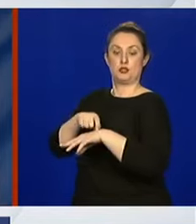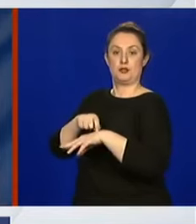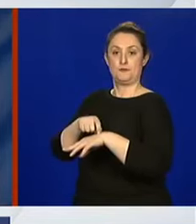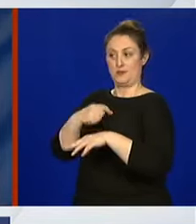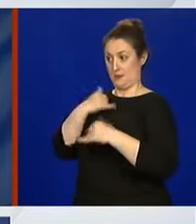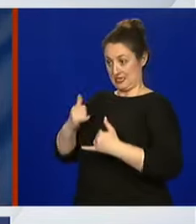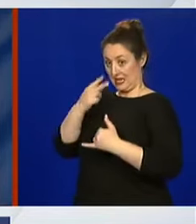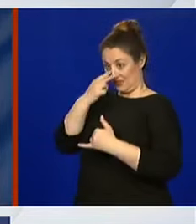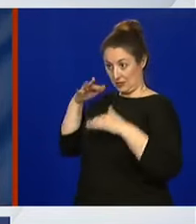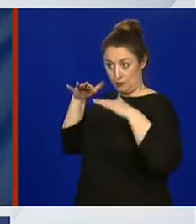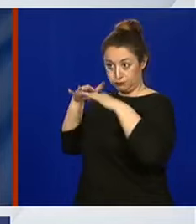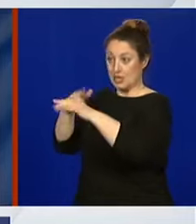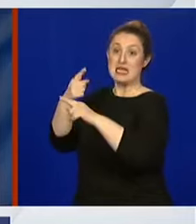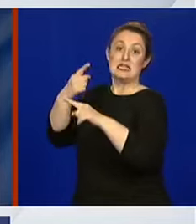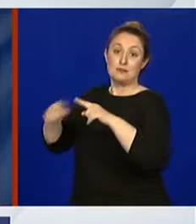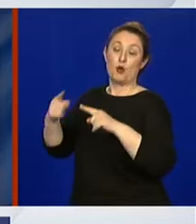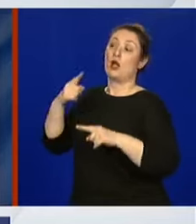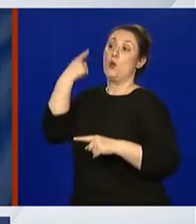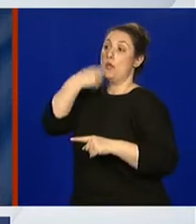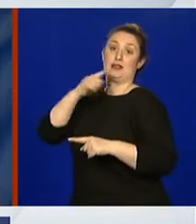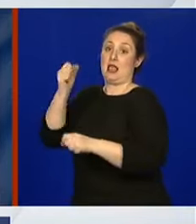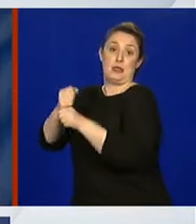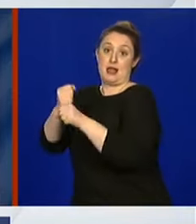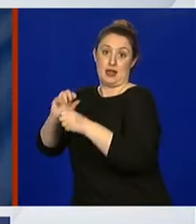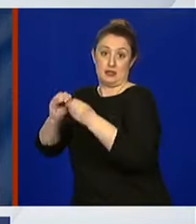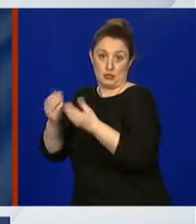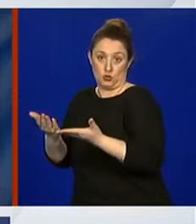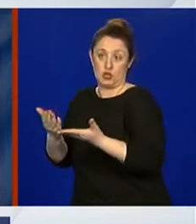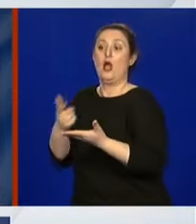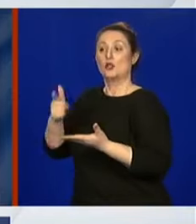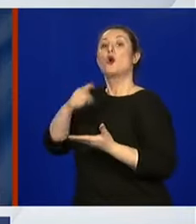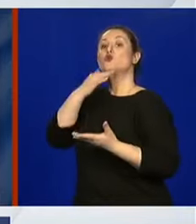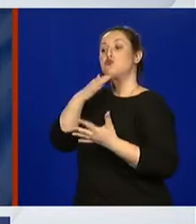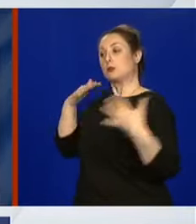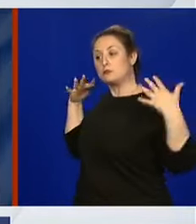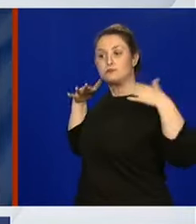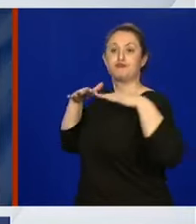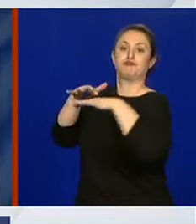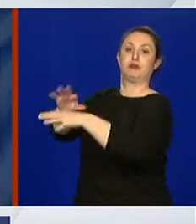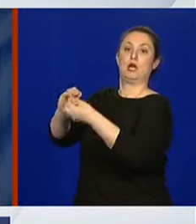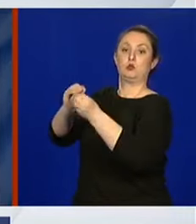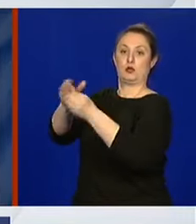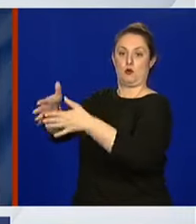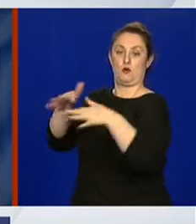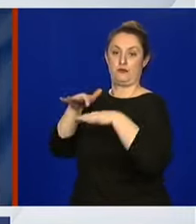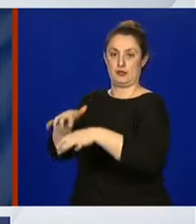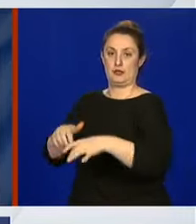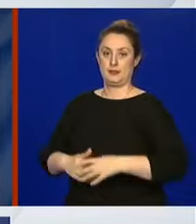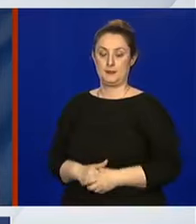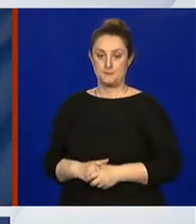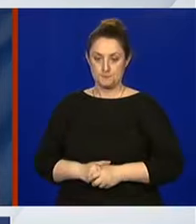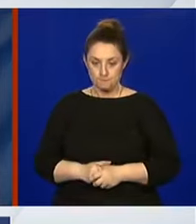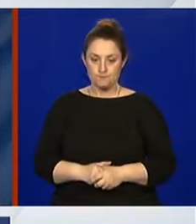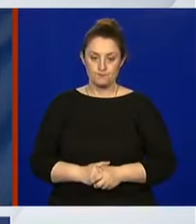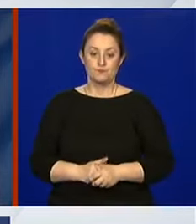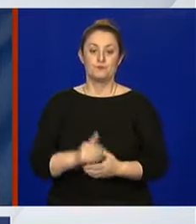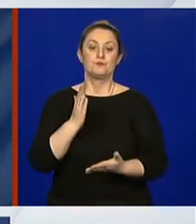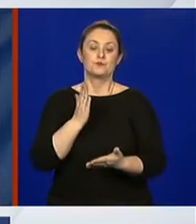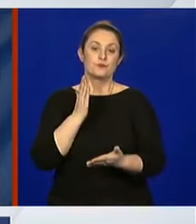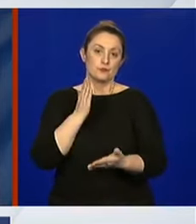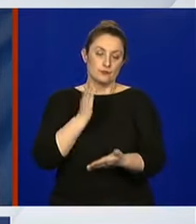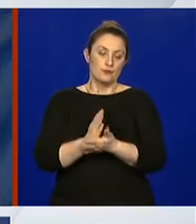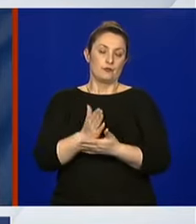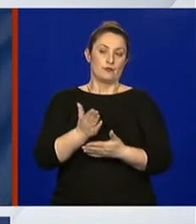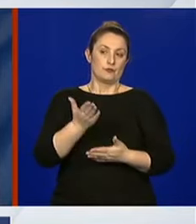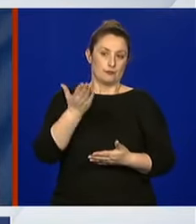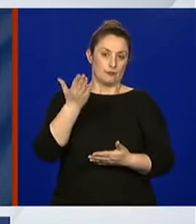što je u nedjelju se neće moći raditi, da će ta navala biti u subotu? Dakle, kao što sam kazao već, mislim,